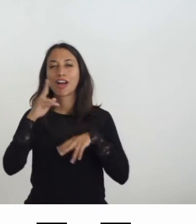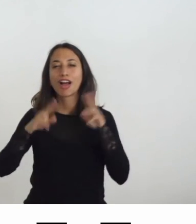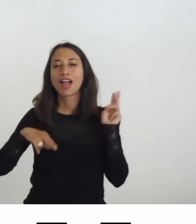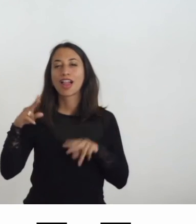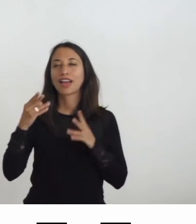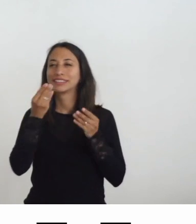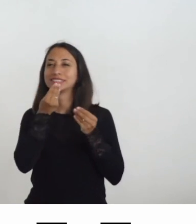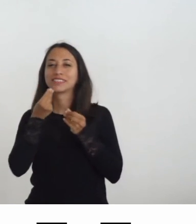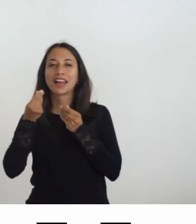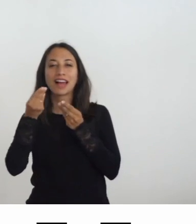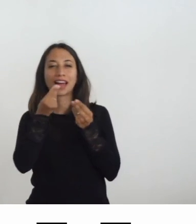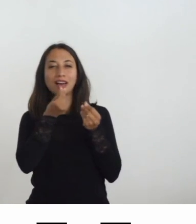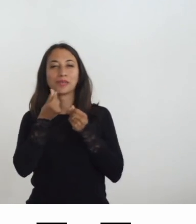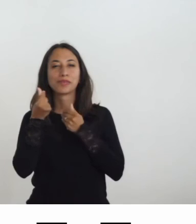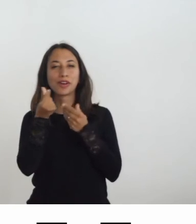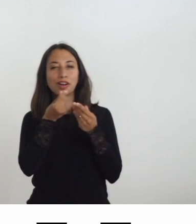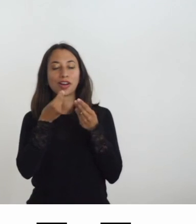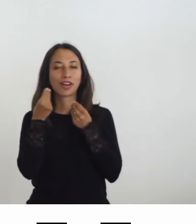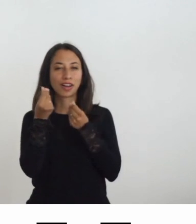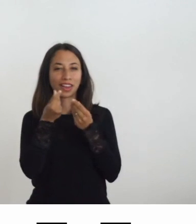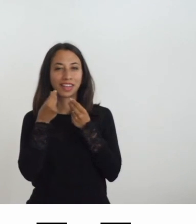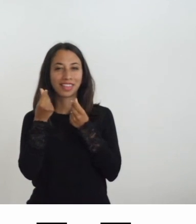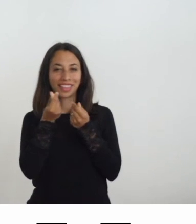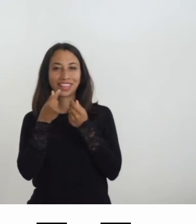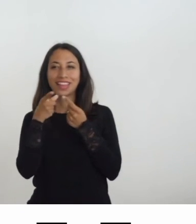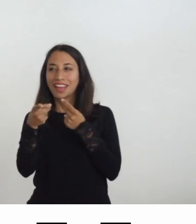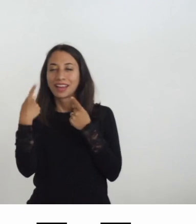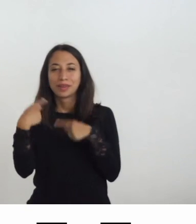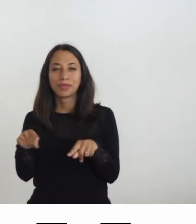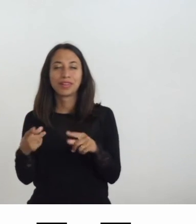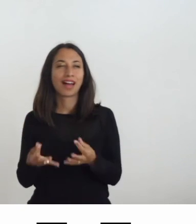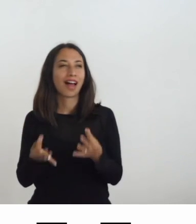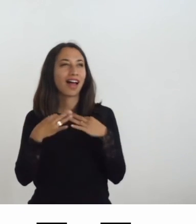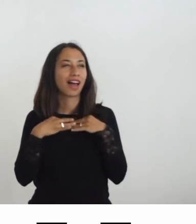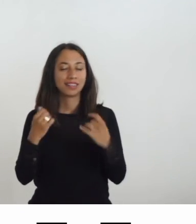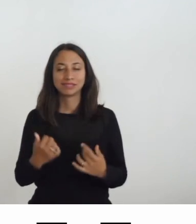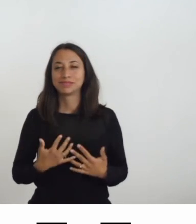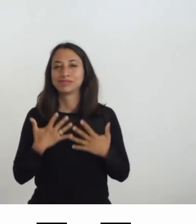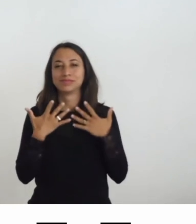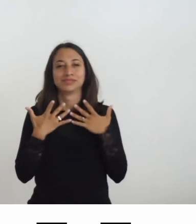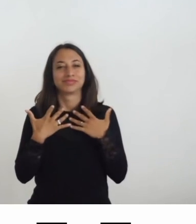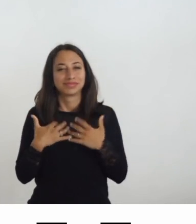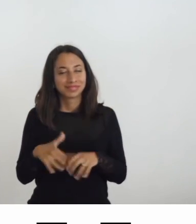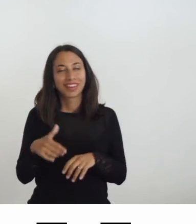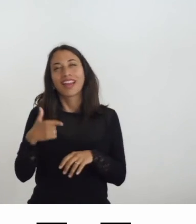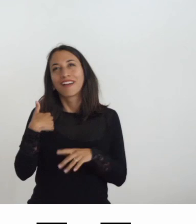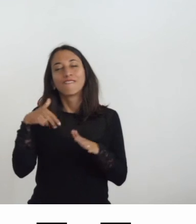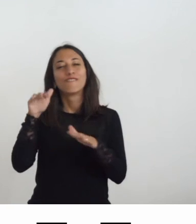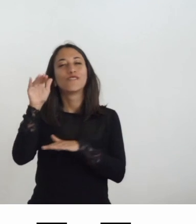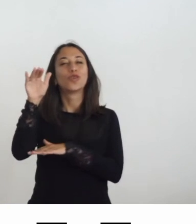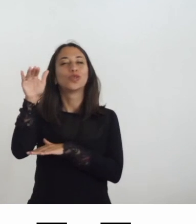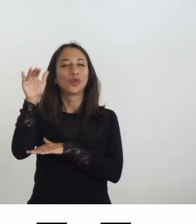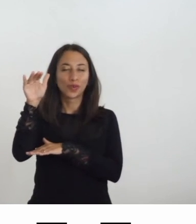un ultimo sorso e la frenesia mi avvolge mi avvio verso il futuro sarà un